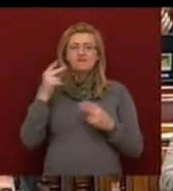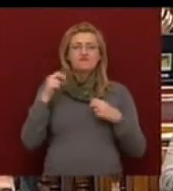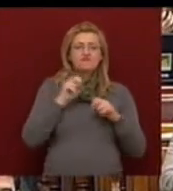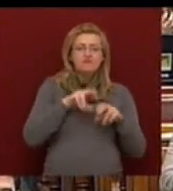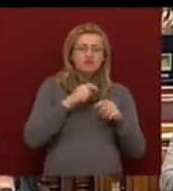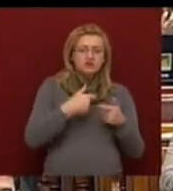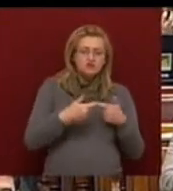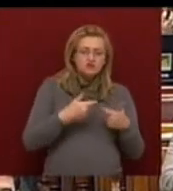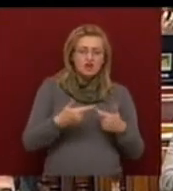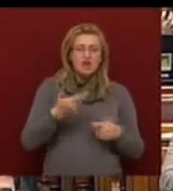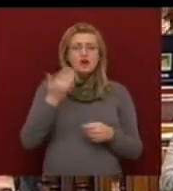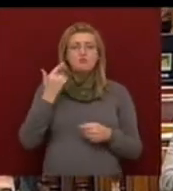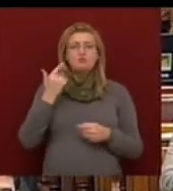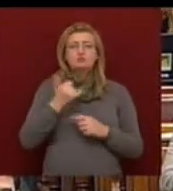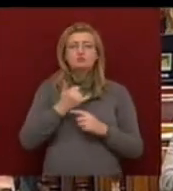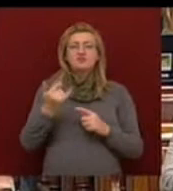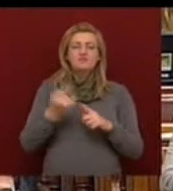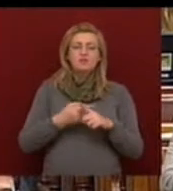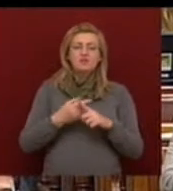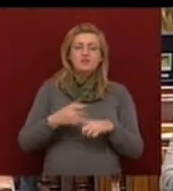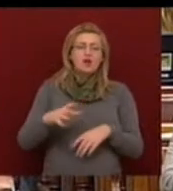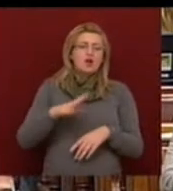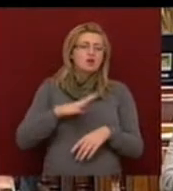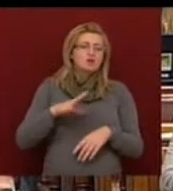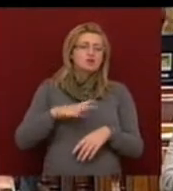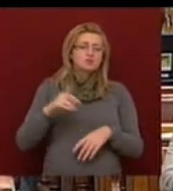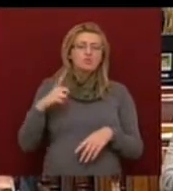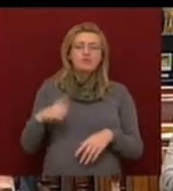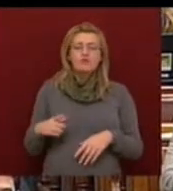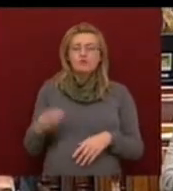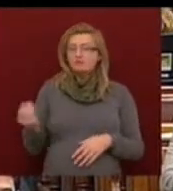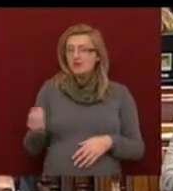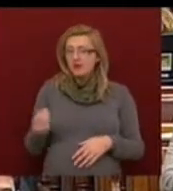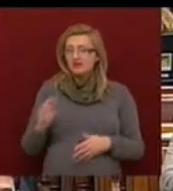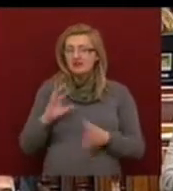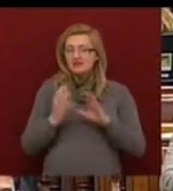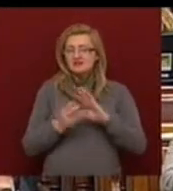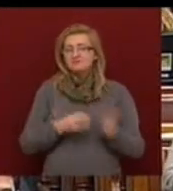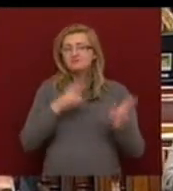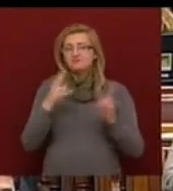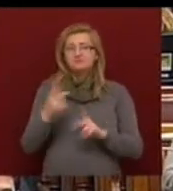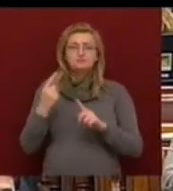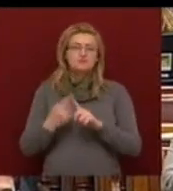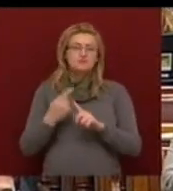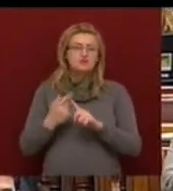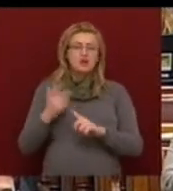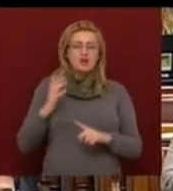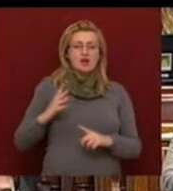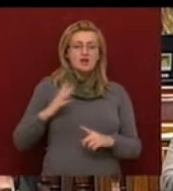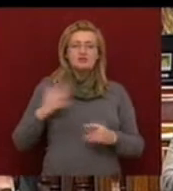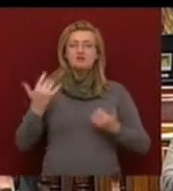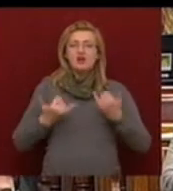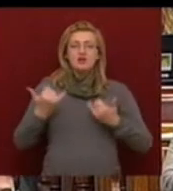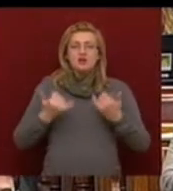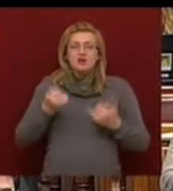elmúlt húsz év egyrészt egy politikai katasztrófa volt azért, mert a rendszerváltás utáni politikai elit abban versenyzett,